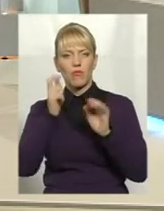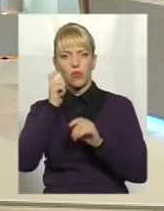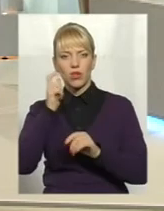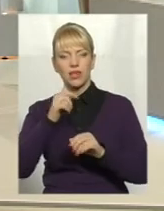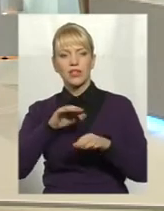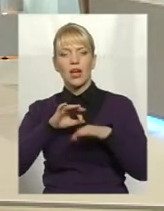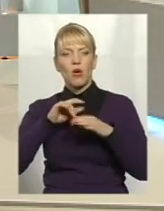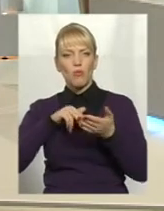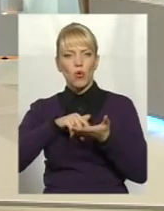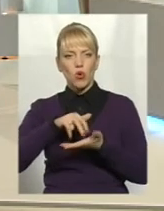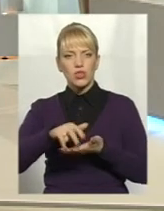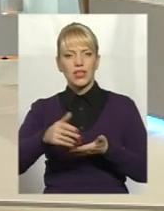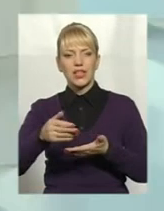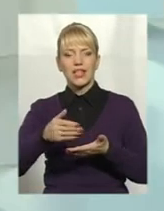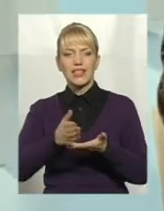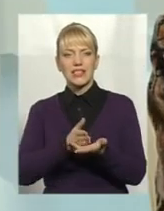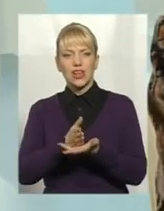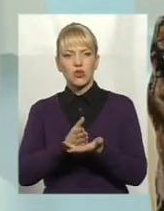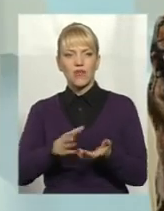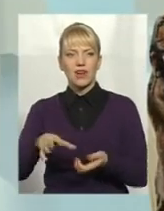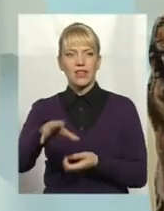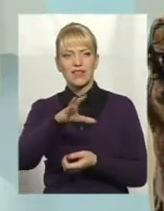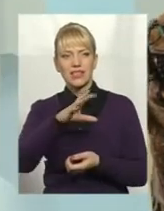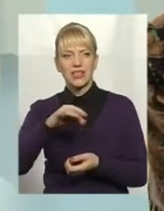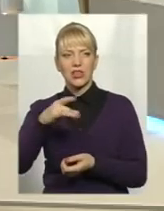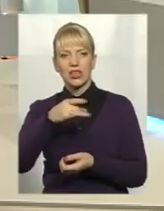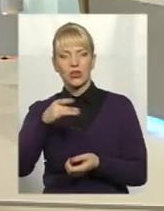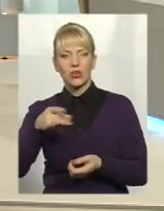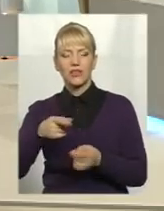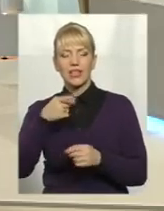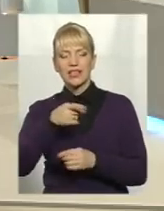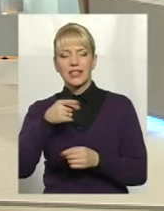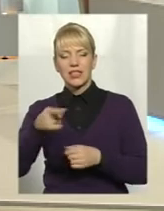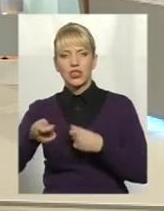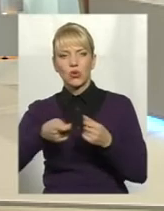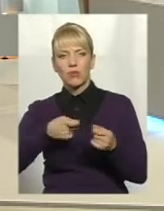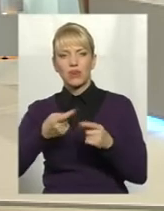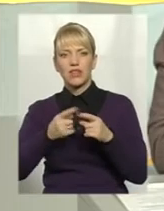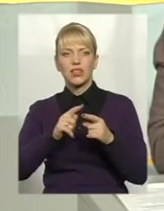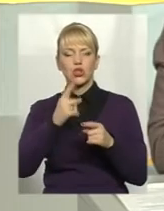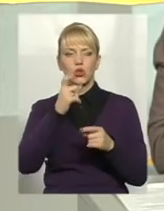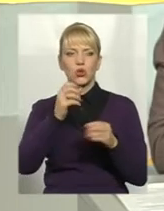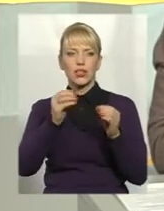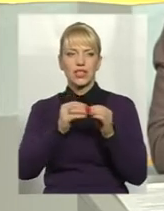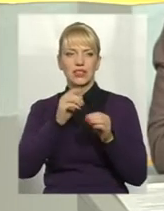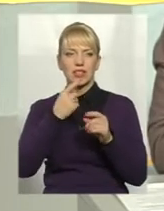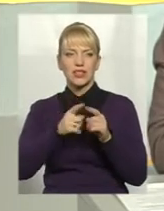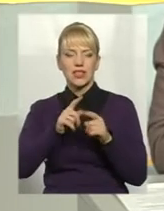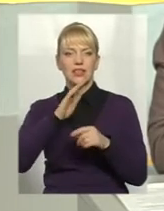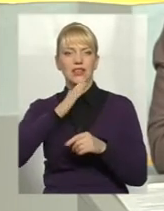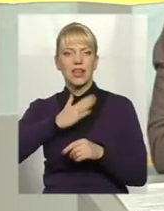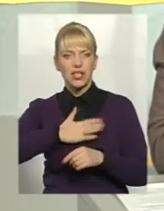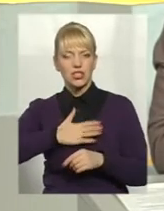з усіх регіонів, тисячі управлінців, Із них 110 – це наших, наших